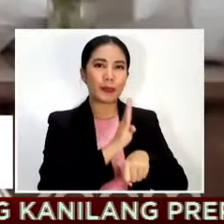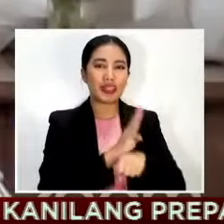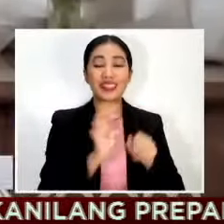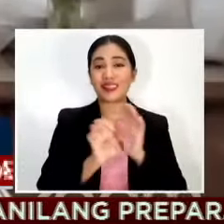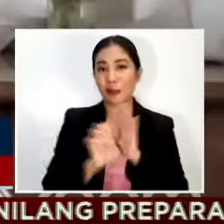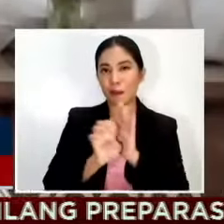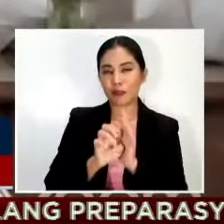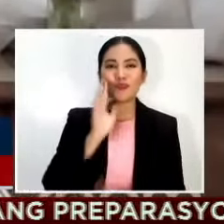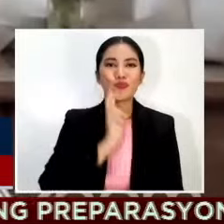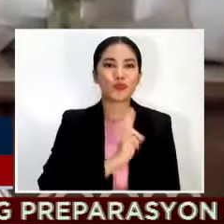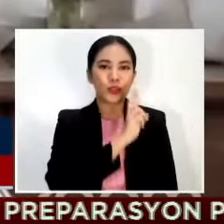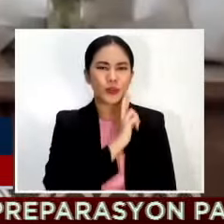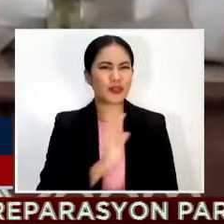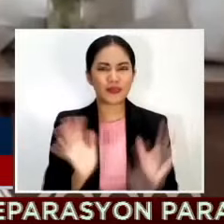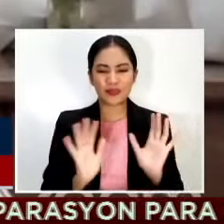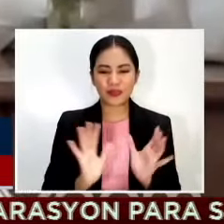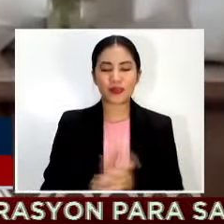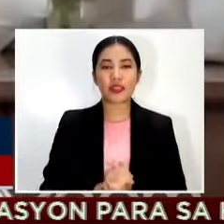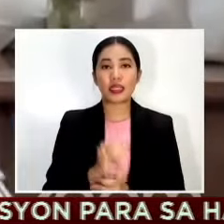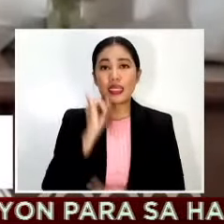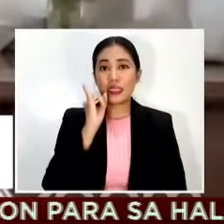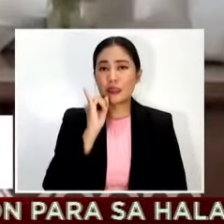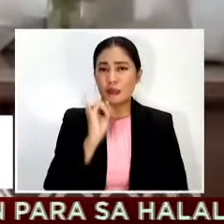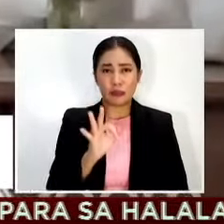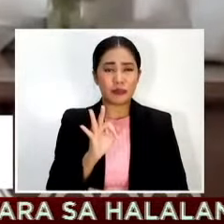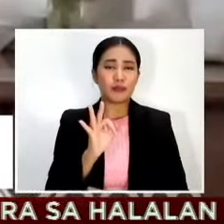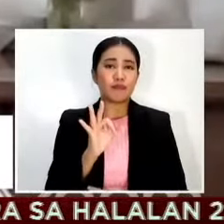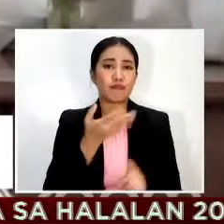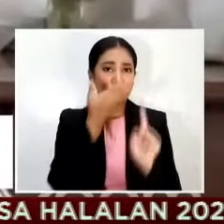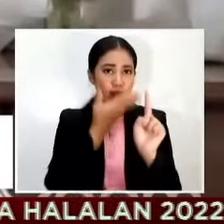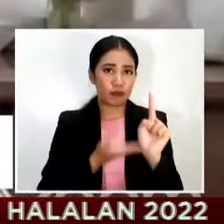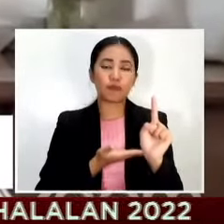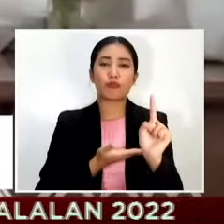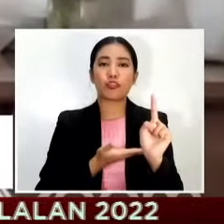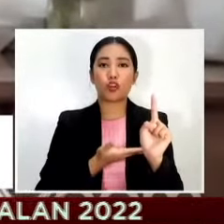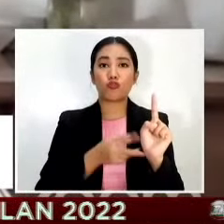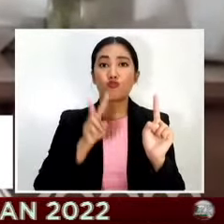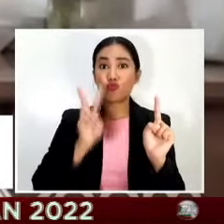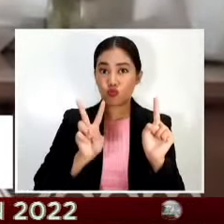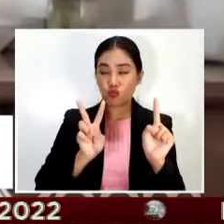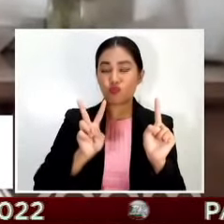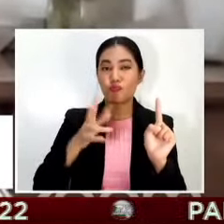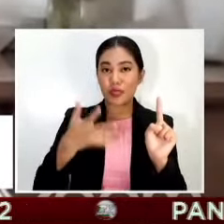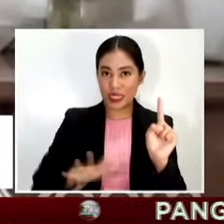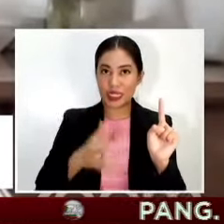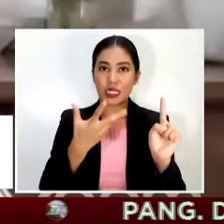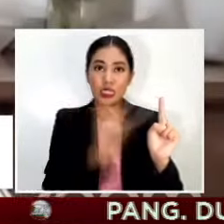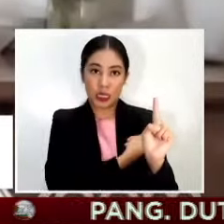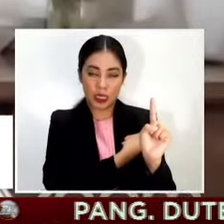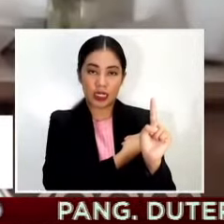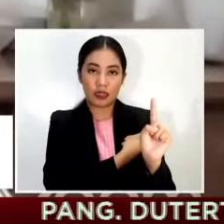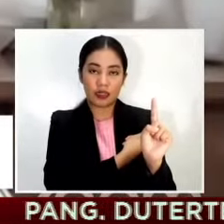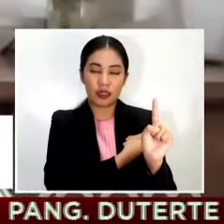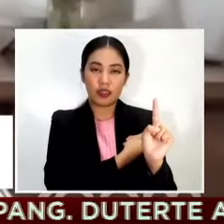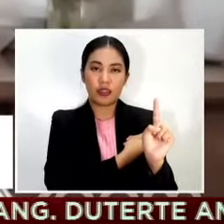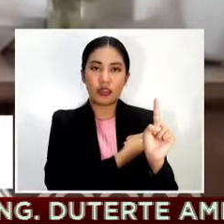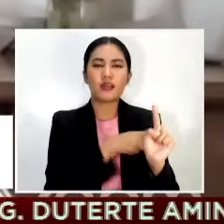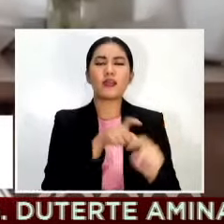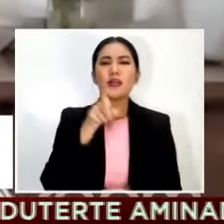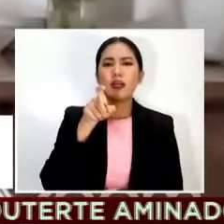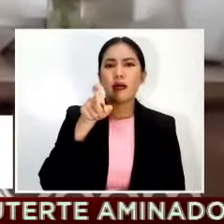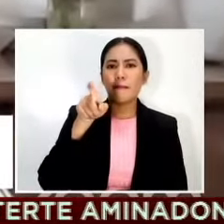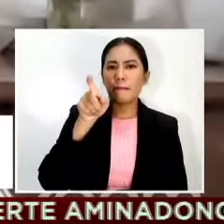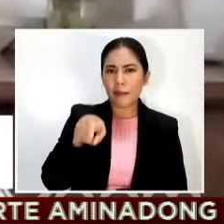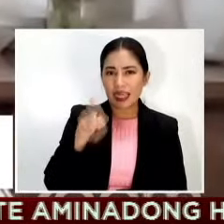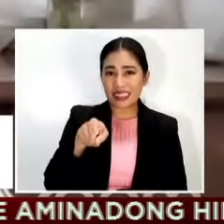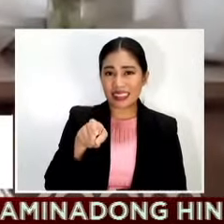even if you are fully vaccinated meaning you received two complete or you have completed two doses kailangan pa rin natin